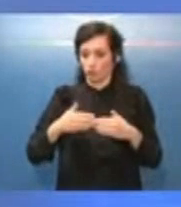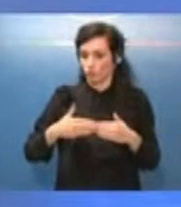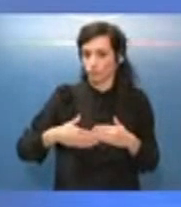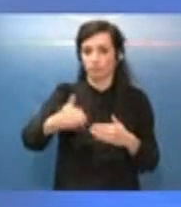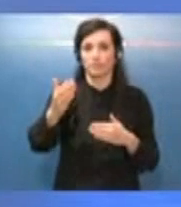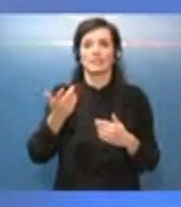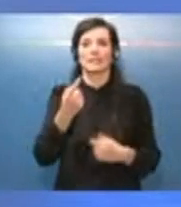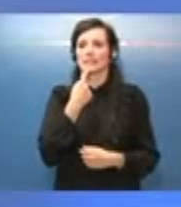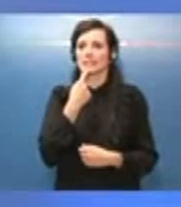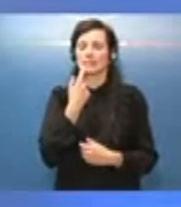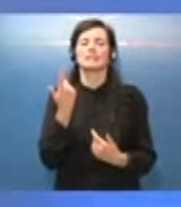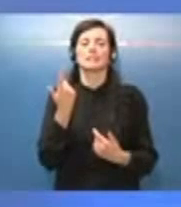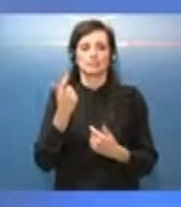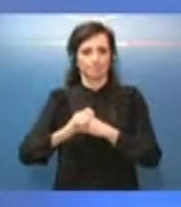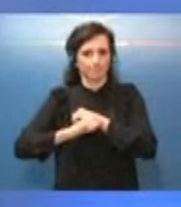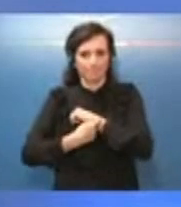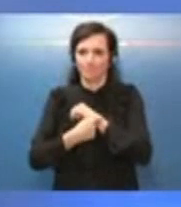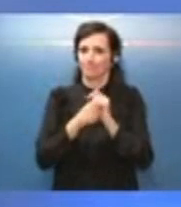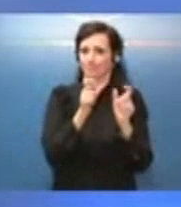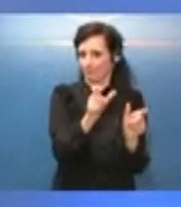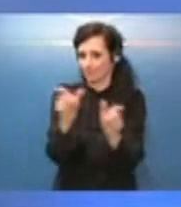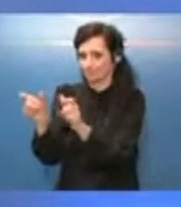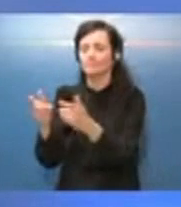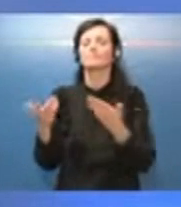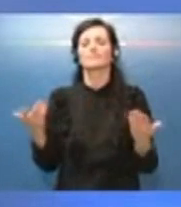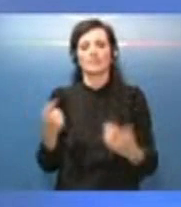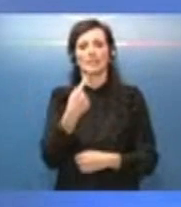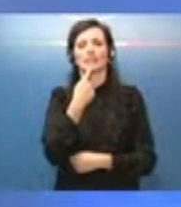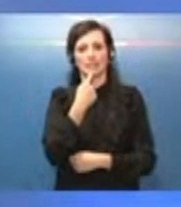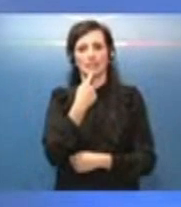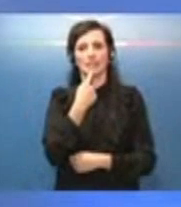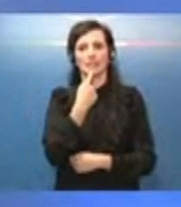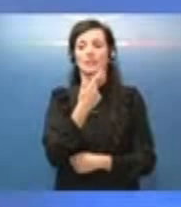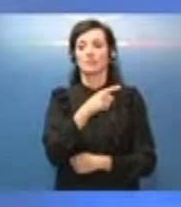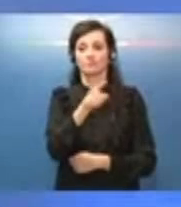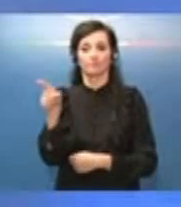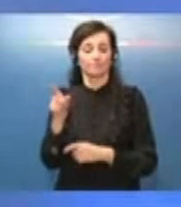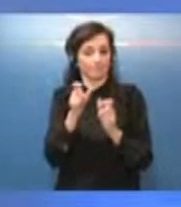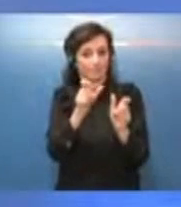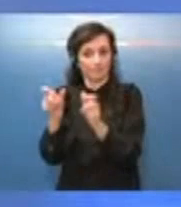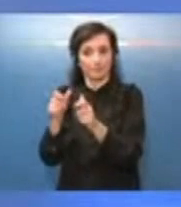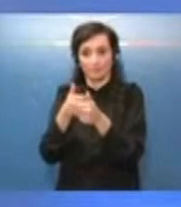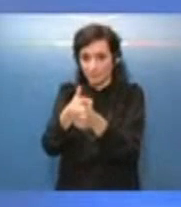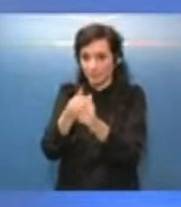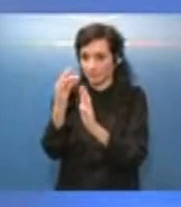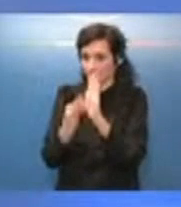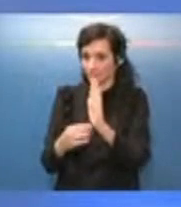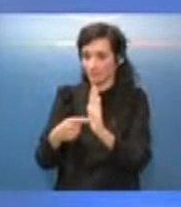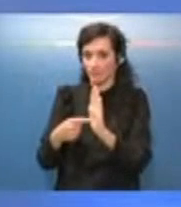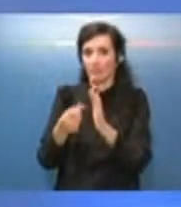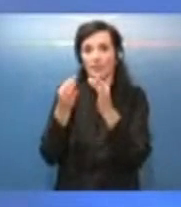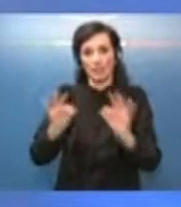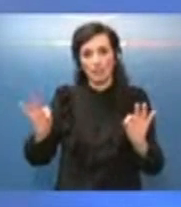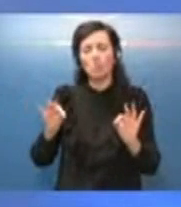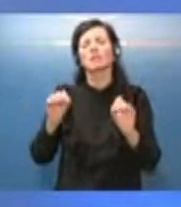oggetto di restrizioni oppure comunque a cui saranno riservate le restrizioni possano essere tornare a essere parte